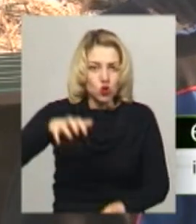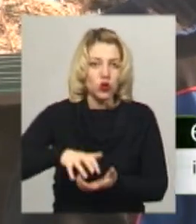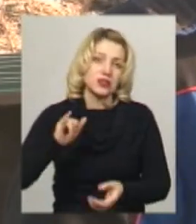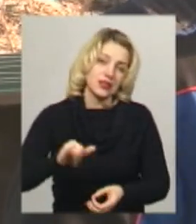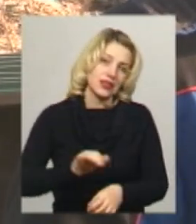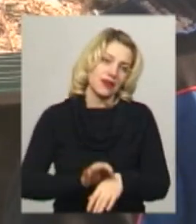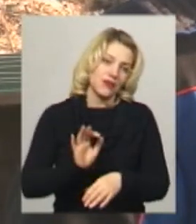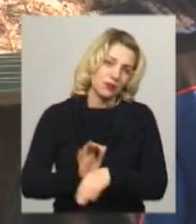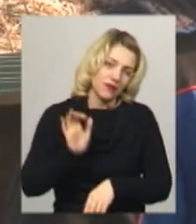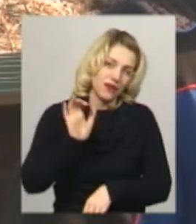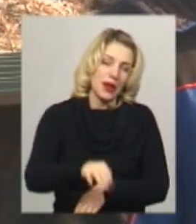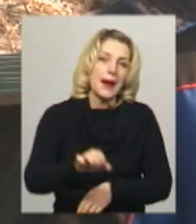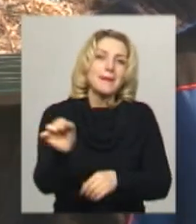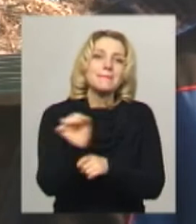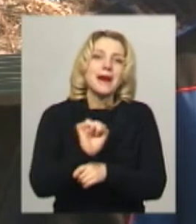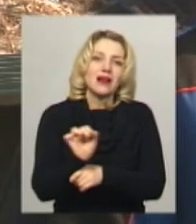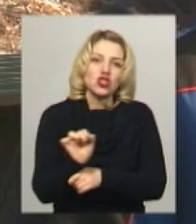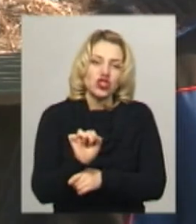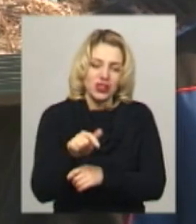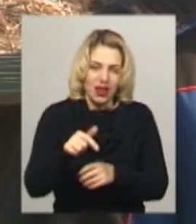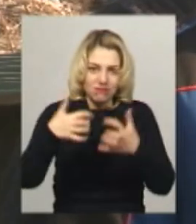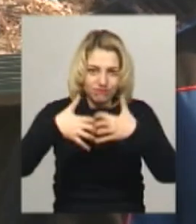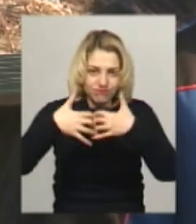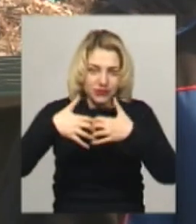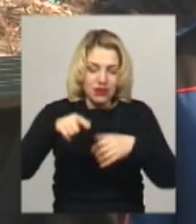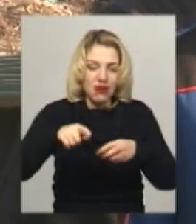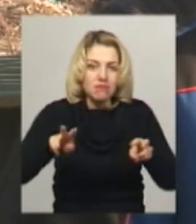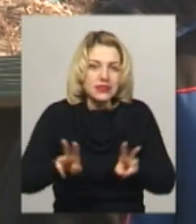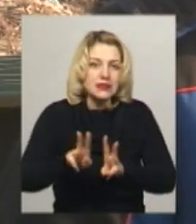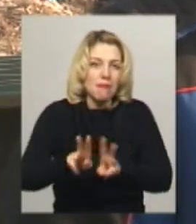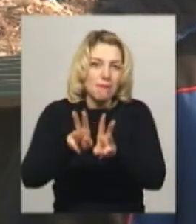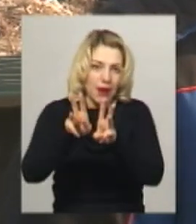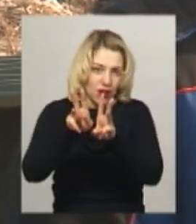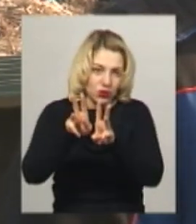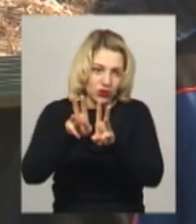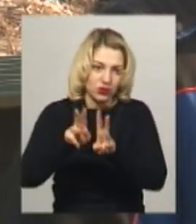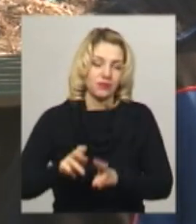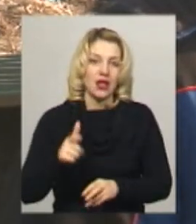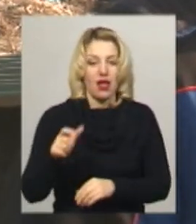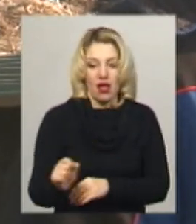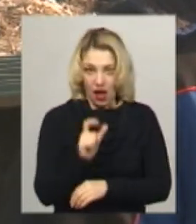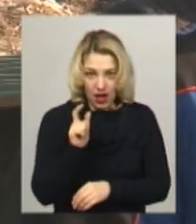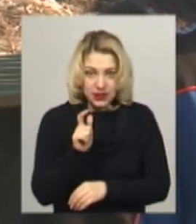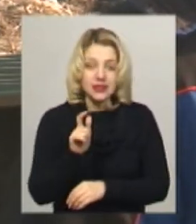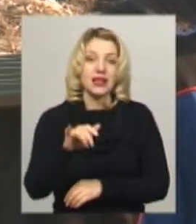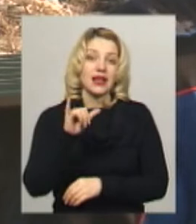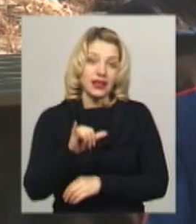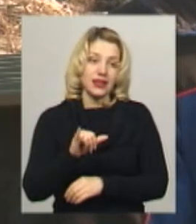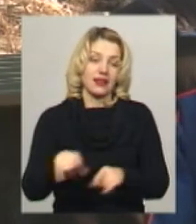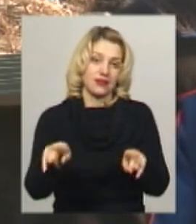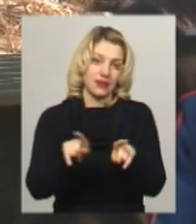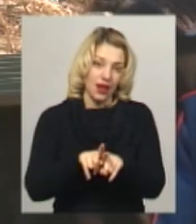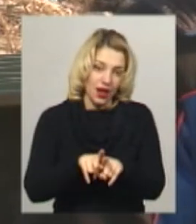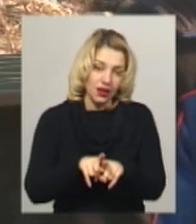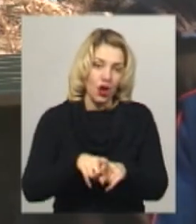відразу до самої машини. Там, де машина сама спалює газ і таким